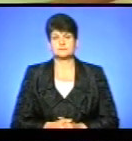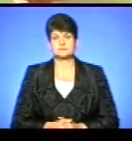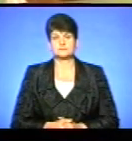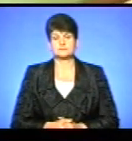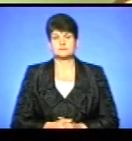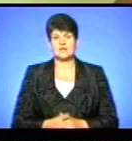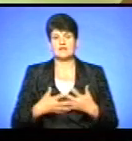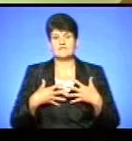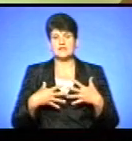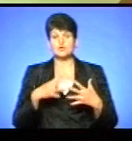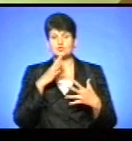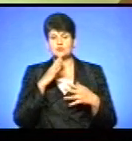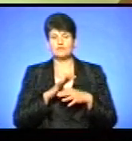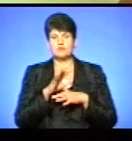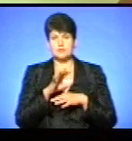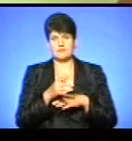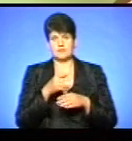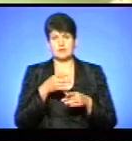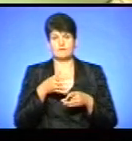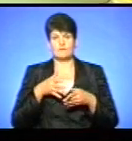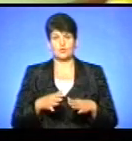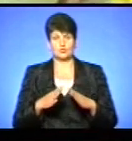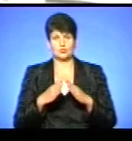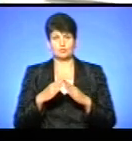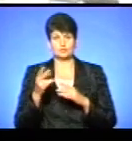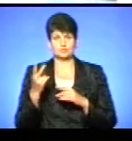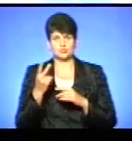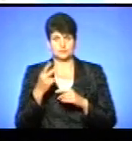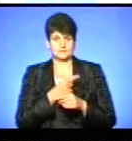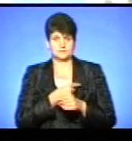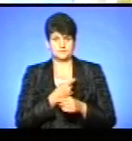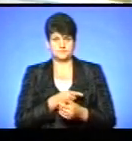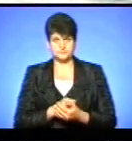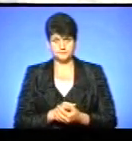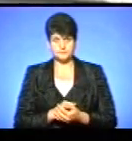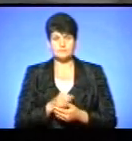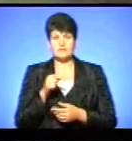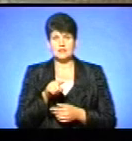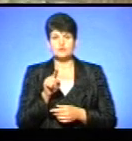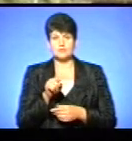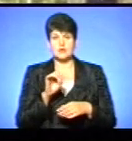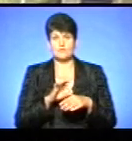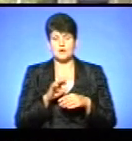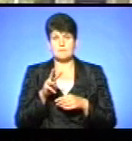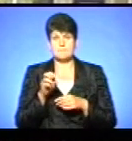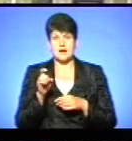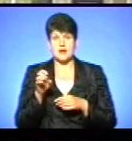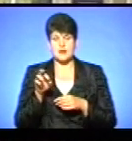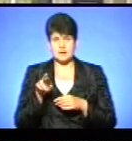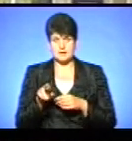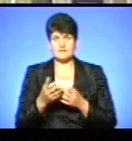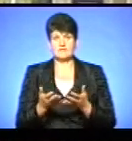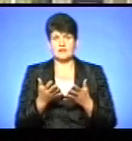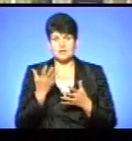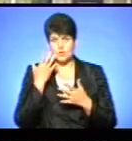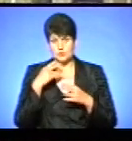Вагітну жінку доправили до пологового відділення Другої міської лікарні. Те, що вона хвора на малярію, з'ясувалося під